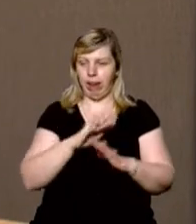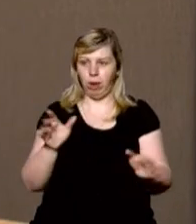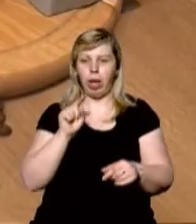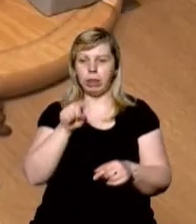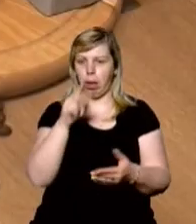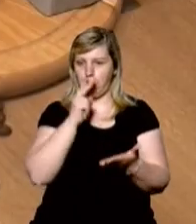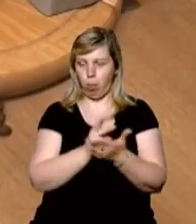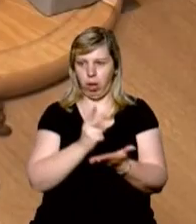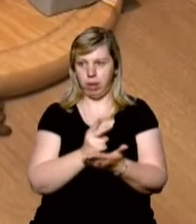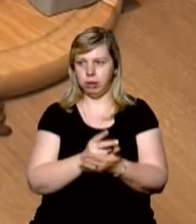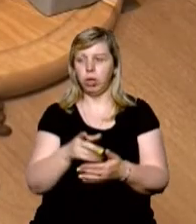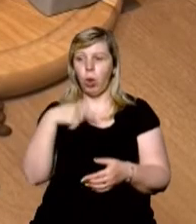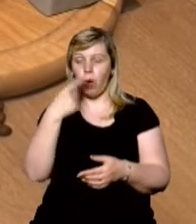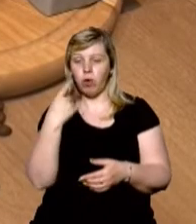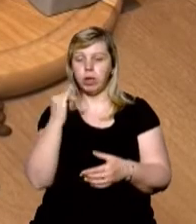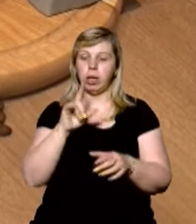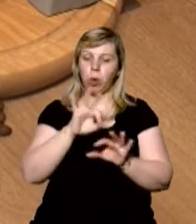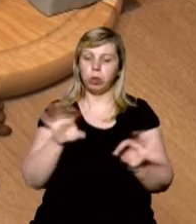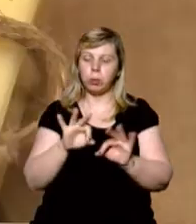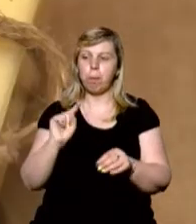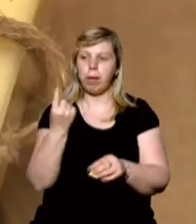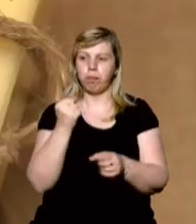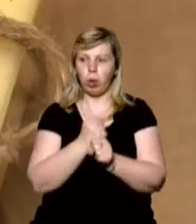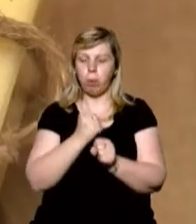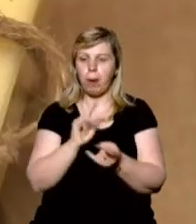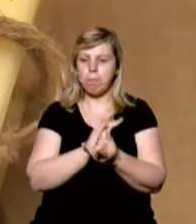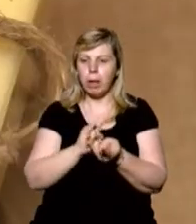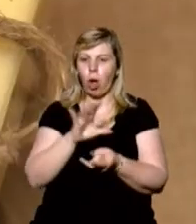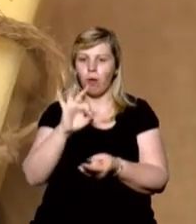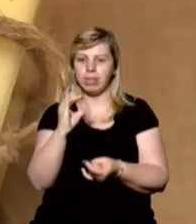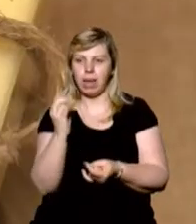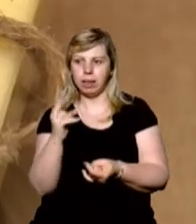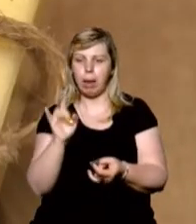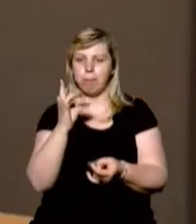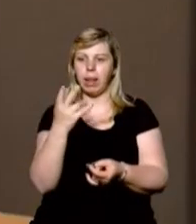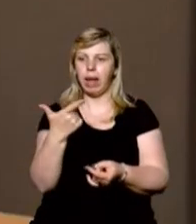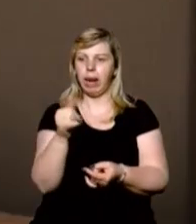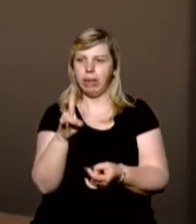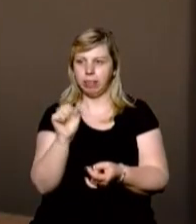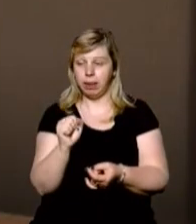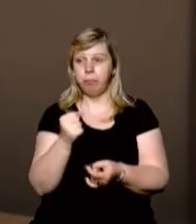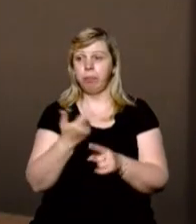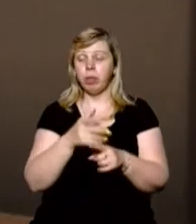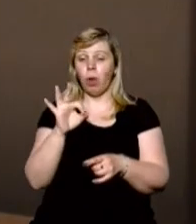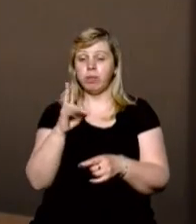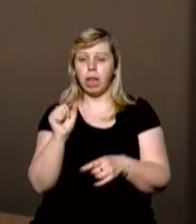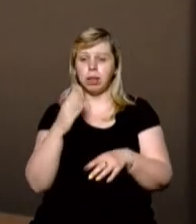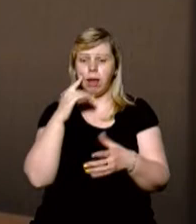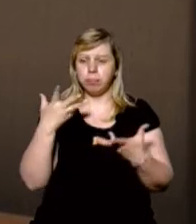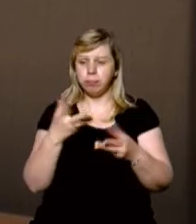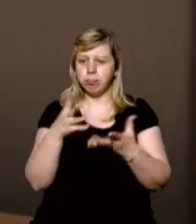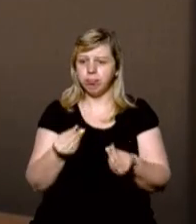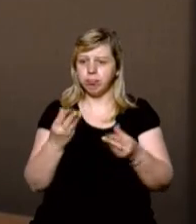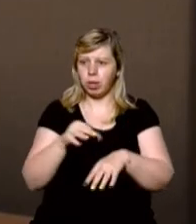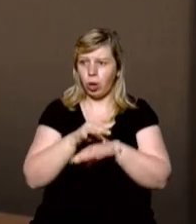як там і показують. Говорить і про свою першу роботу – мило із вівсянки і білої глини. Вівсянка зволожує і